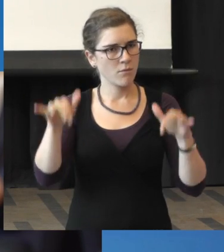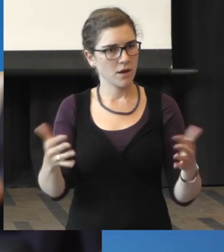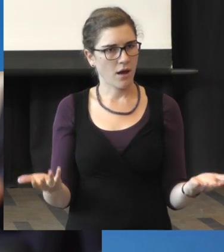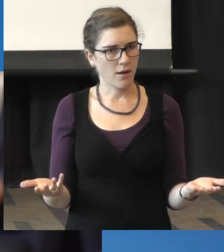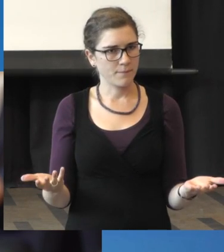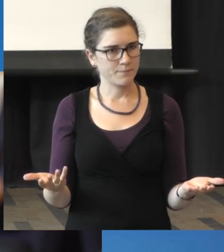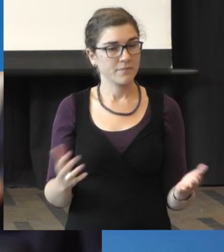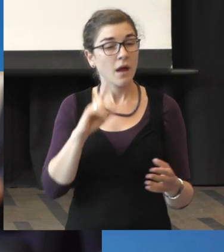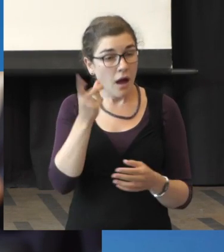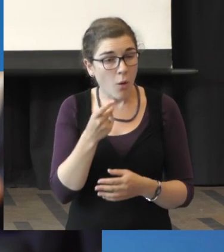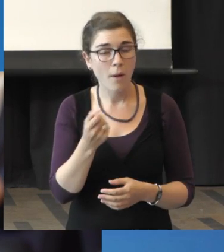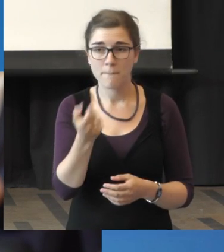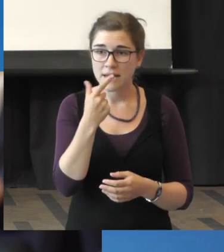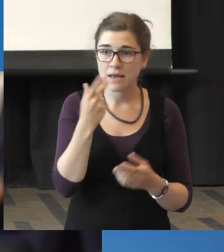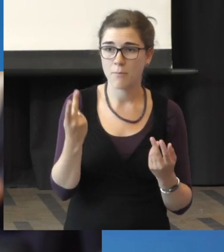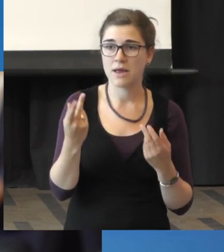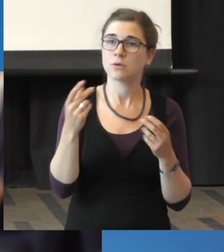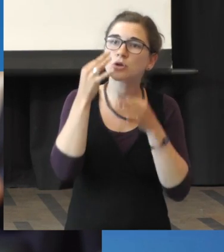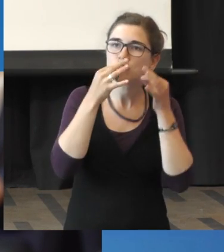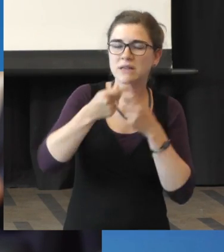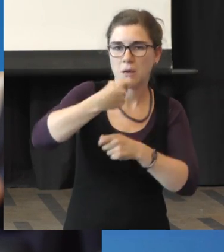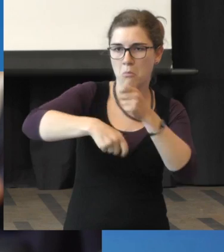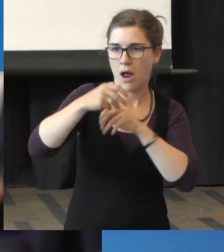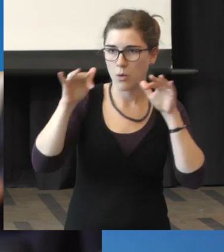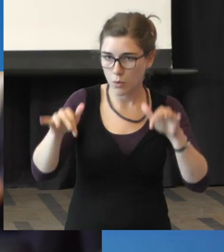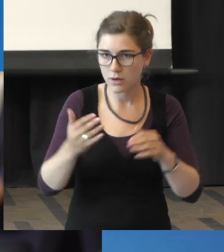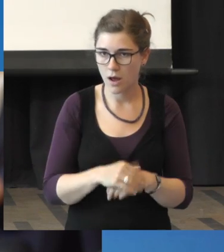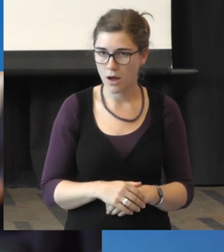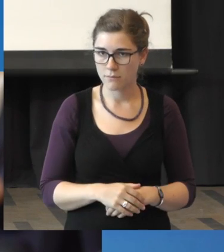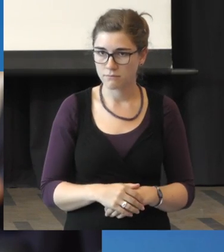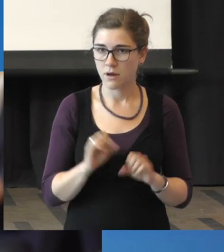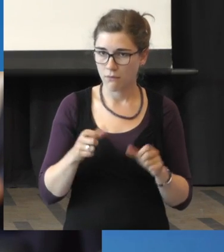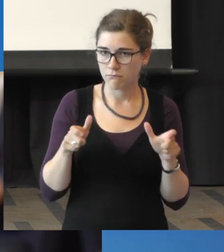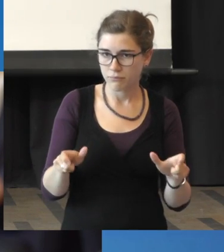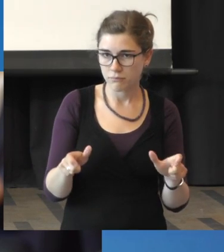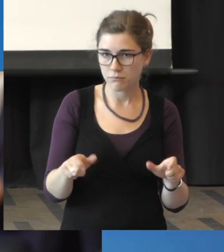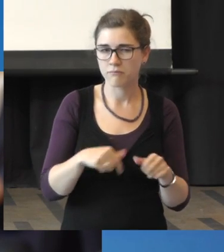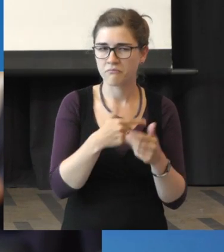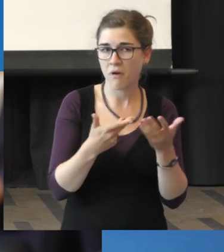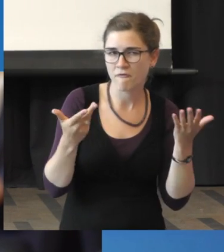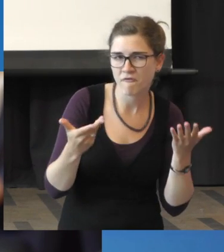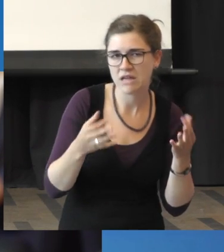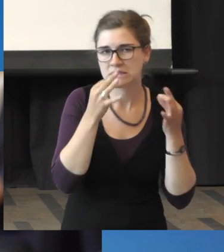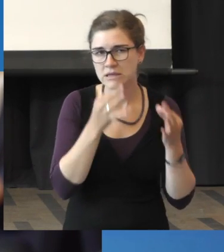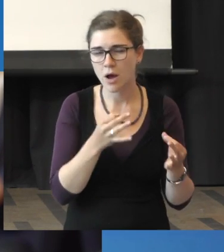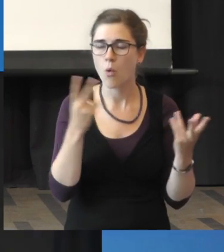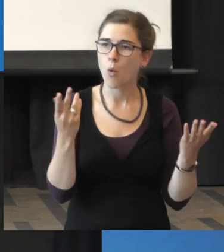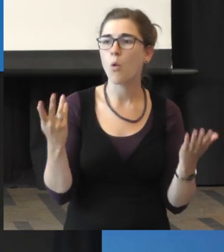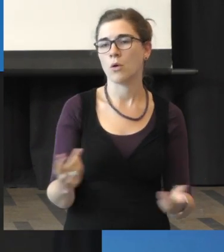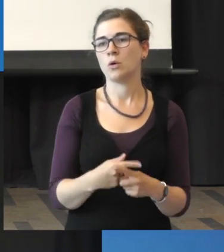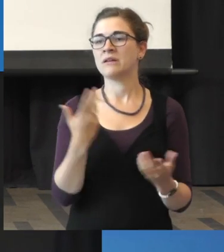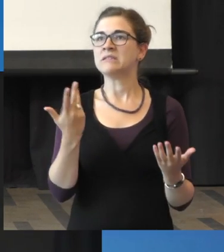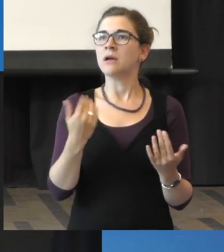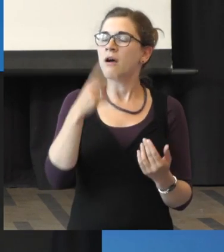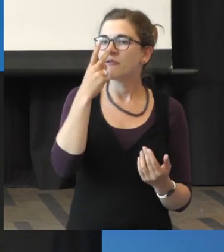eigentlich auch medikamentöse oder Behandlungsansätze und wenn welche und wie sieht es eigentlich mit den